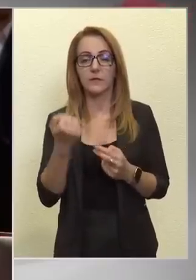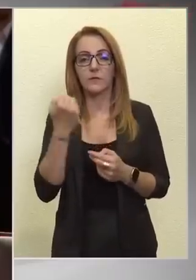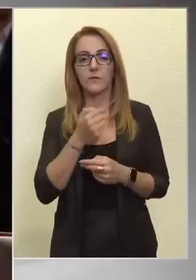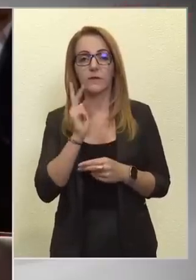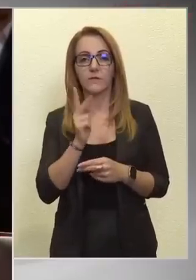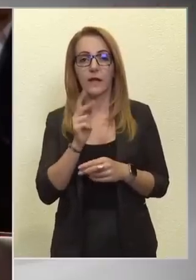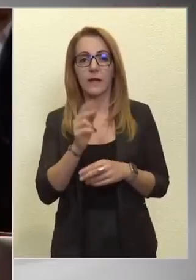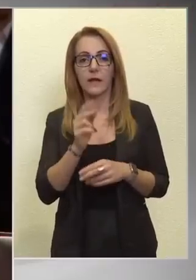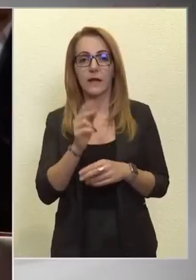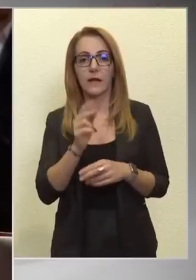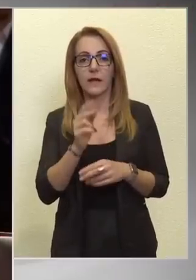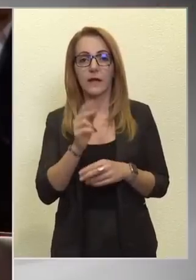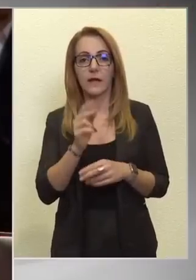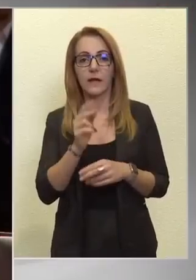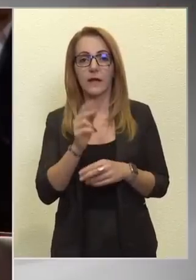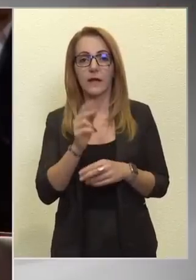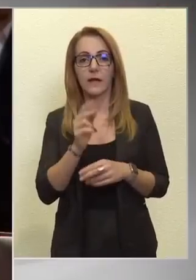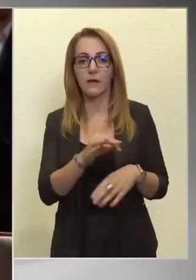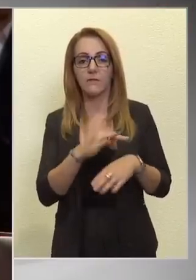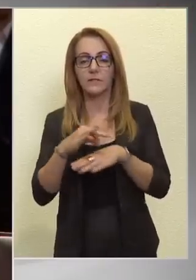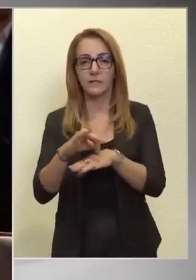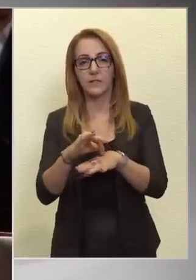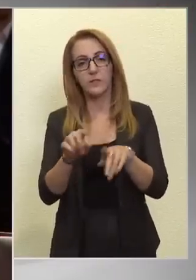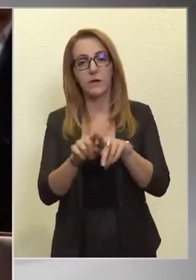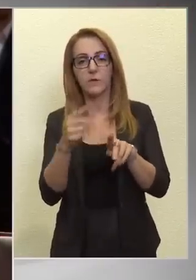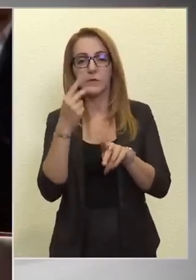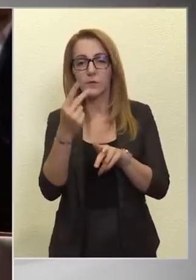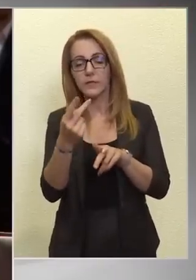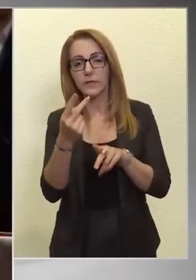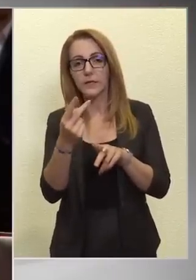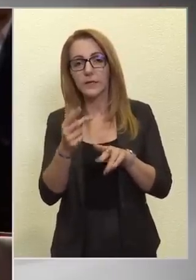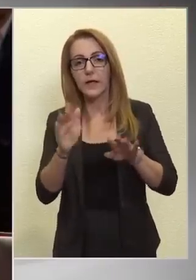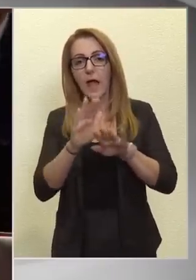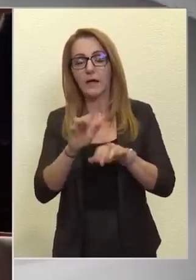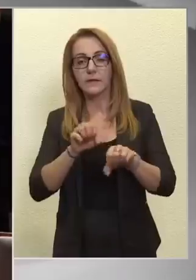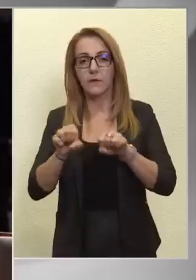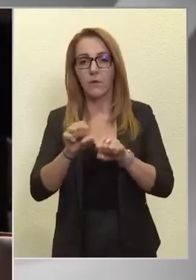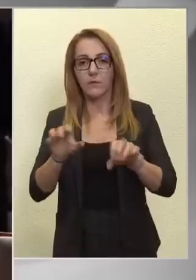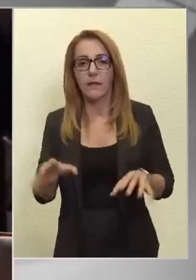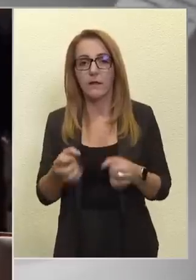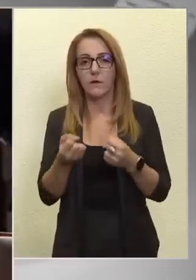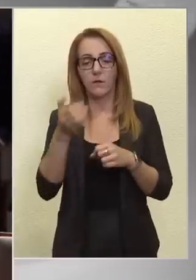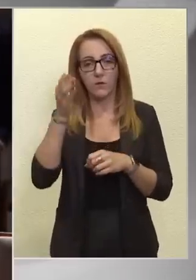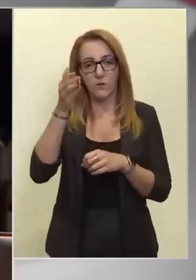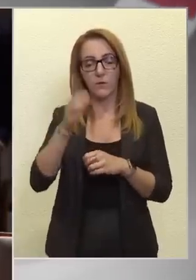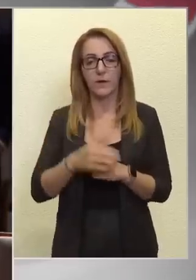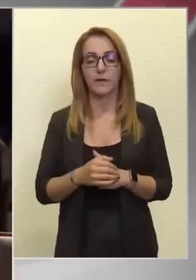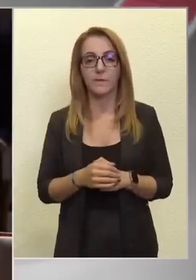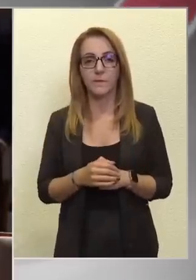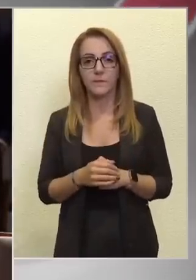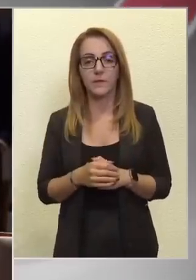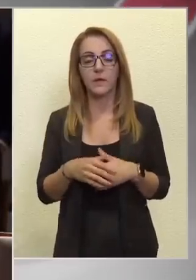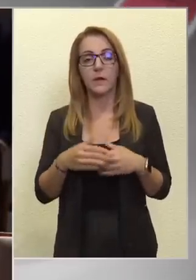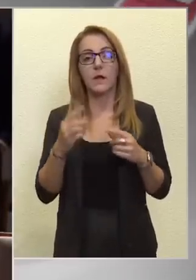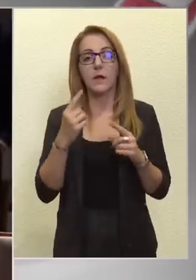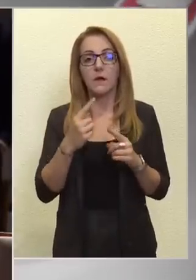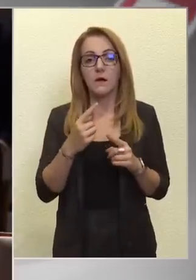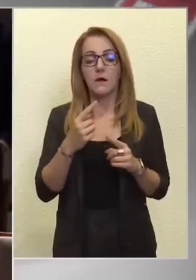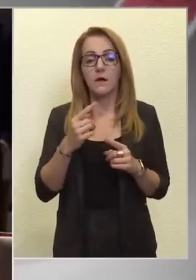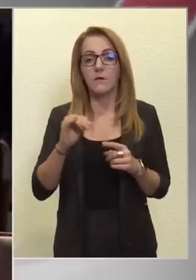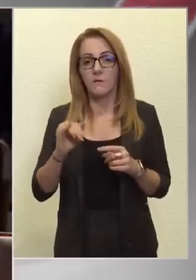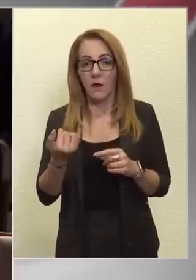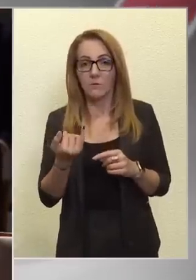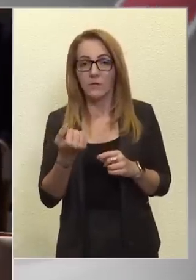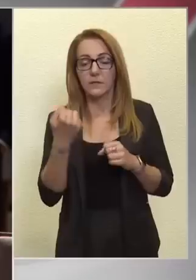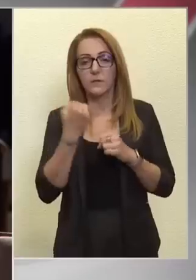Klára vezetésével úgy tűnik, álnyék kormány alakulhat a jövében, valamint az, hogy Dobrev Klára és